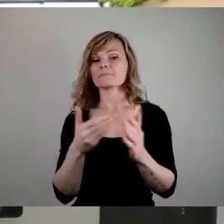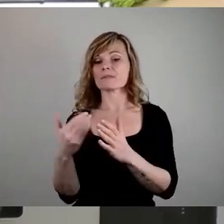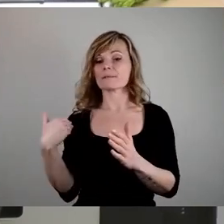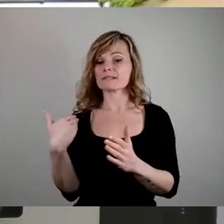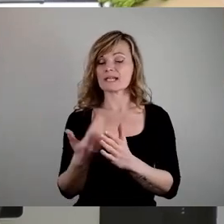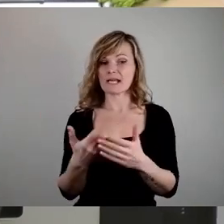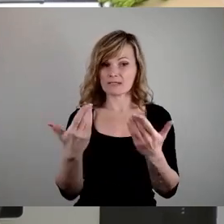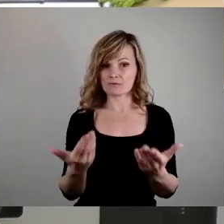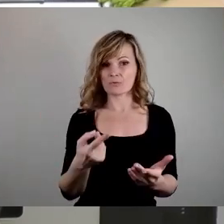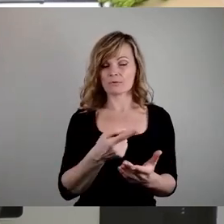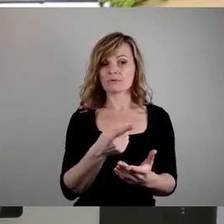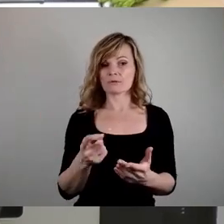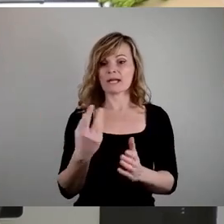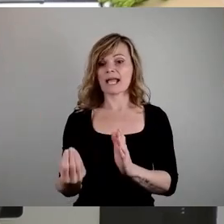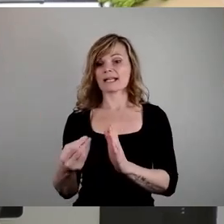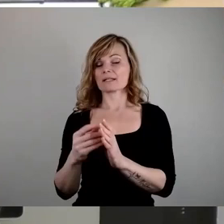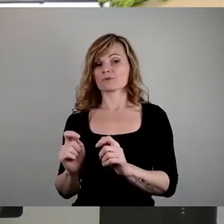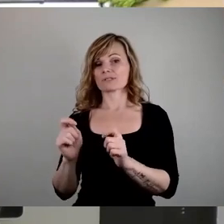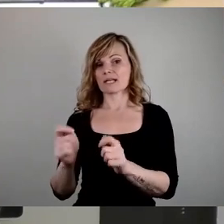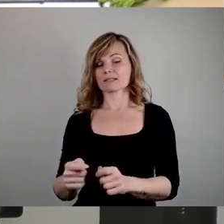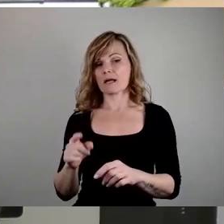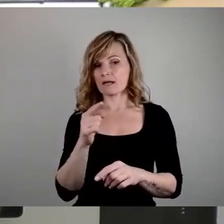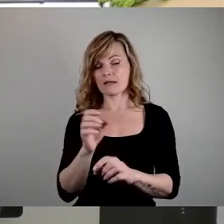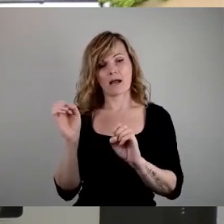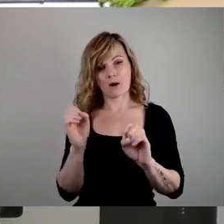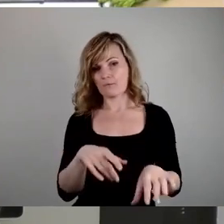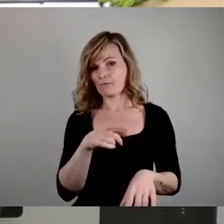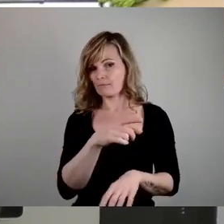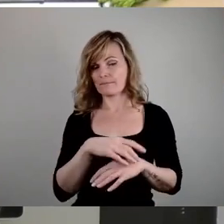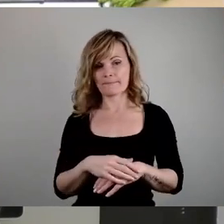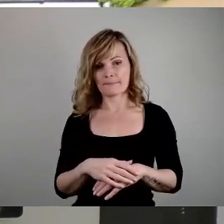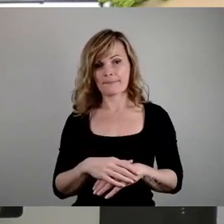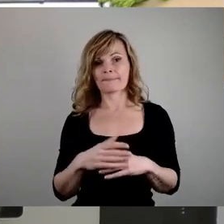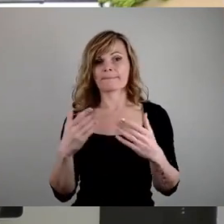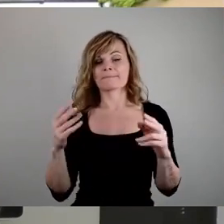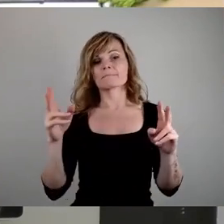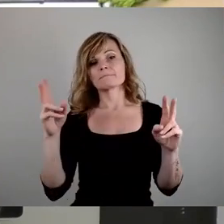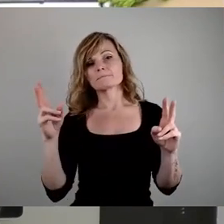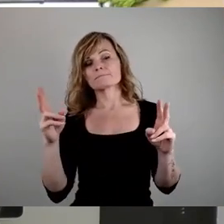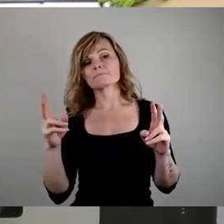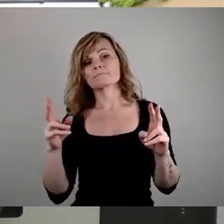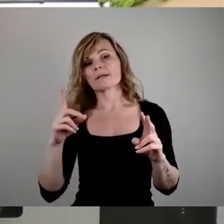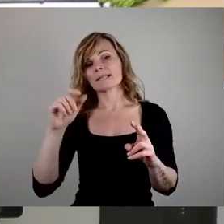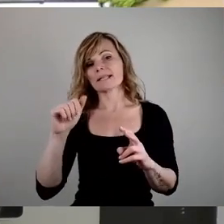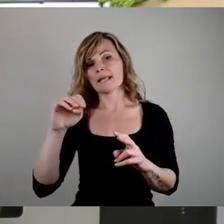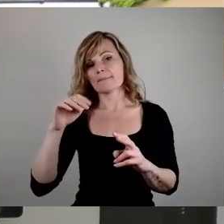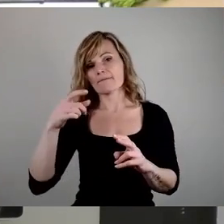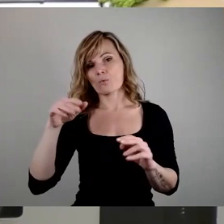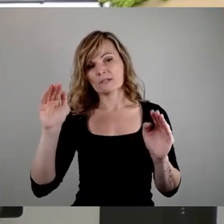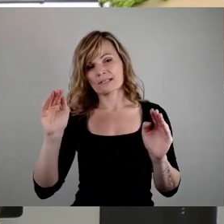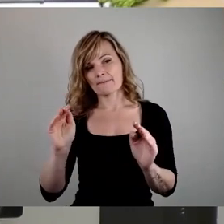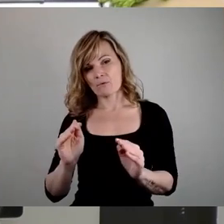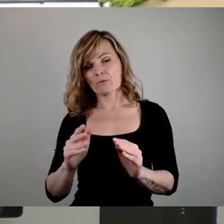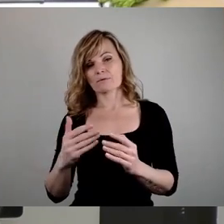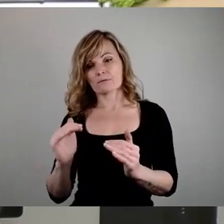soll nun durch den Ergänzungsantrag aufgegeben werden. Eine Dämpfung des Aufwuchses werde die öffentlichen